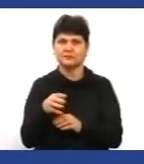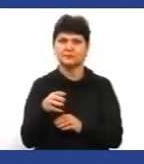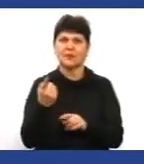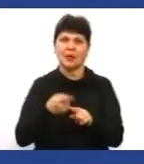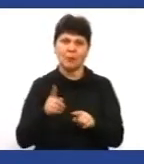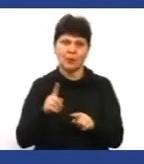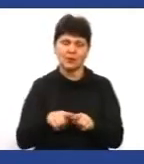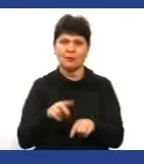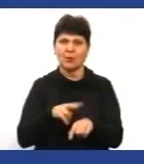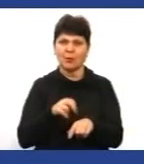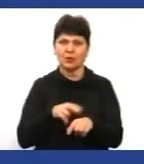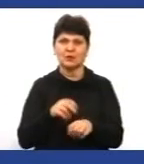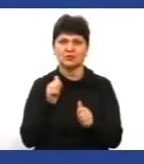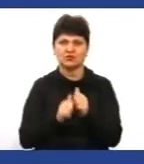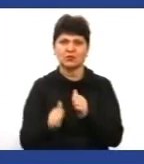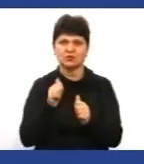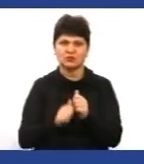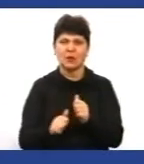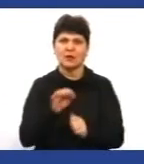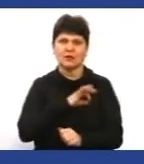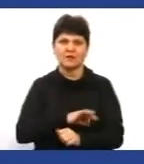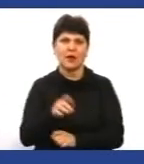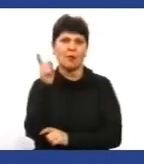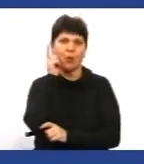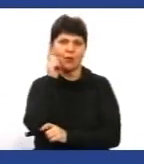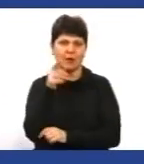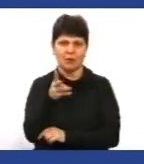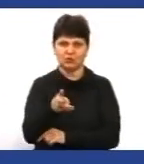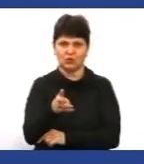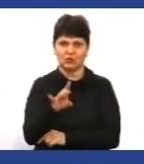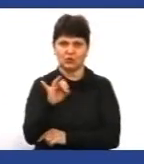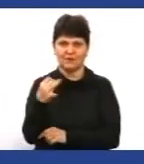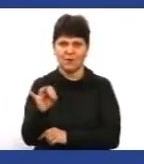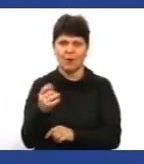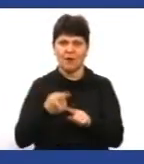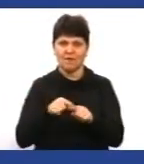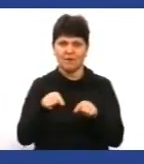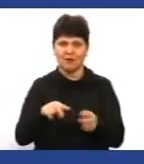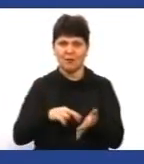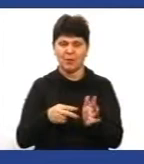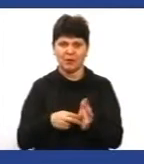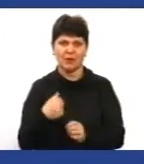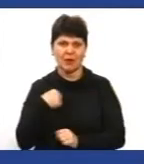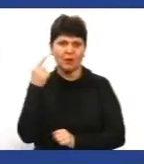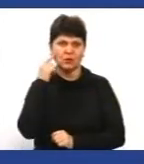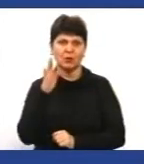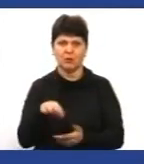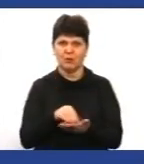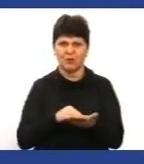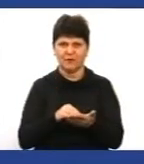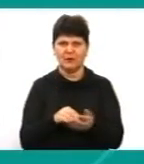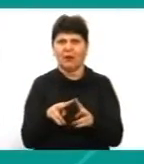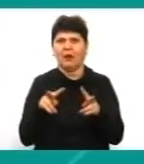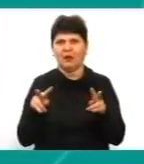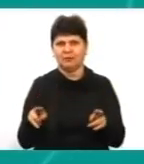поліція все чаще і чаще починає приміняти мобільне устройство. І в цьому плані, я думаю, ми будемо повторювати все те ж саме.